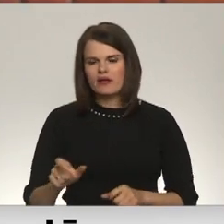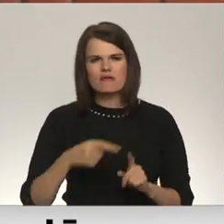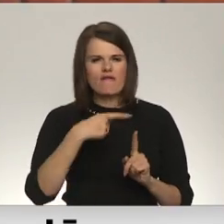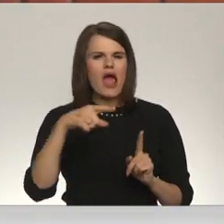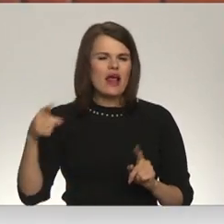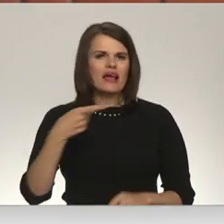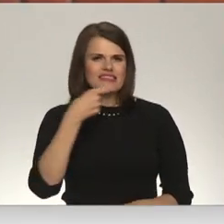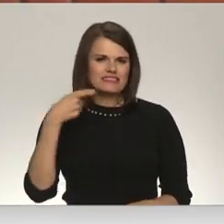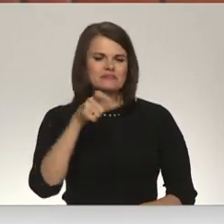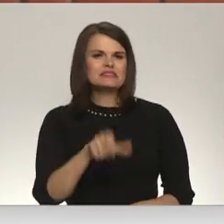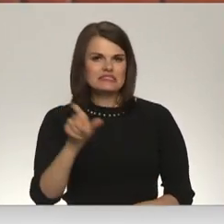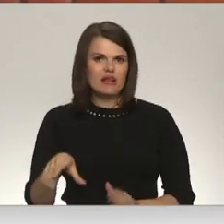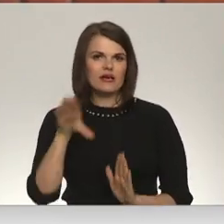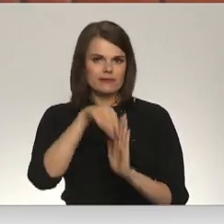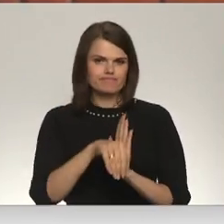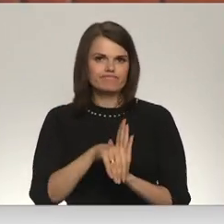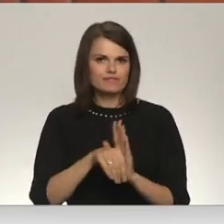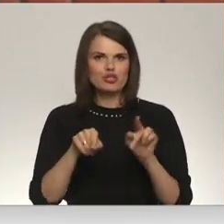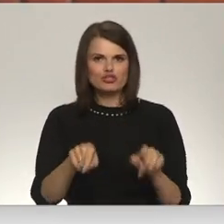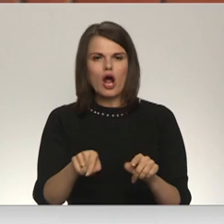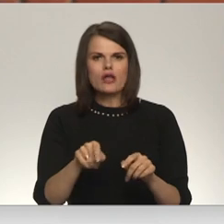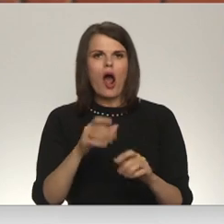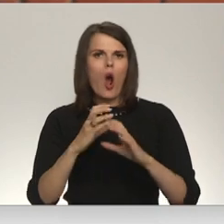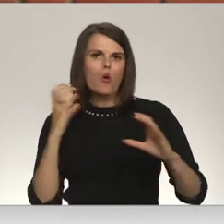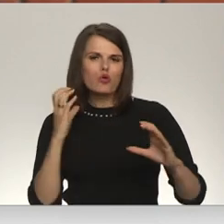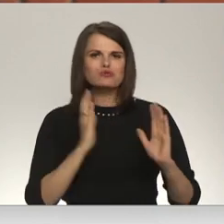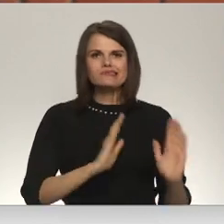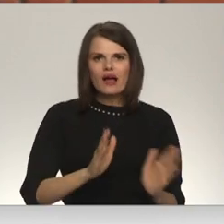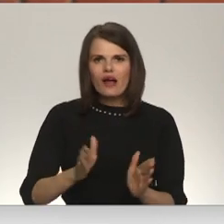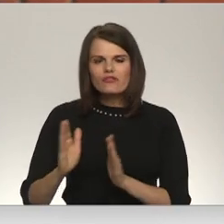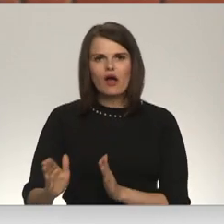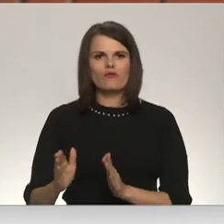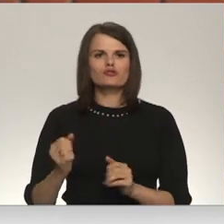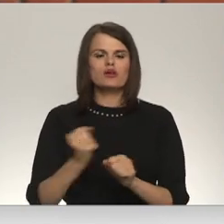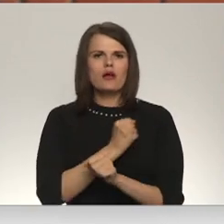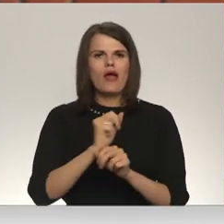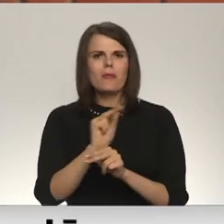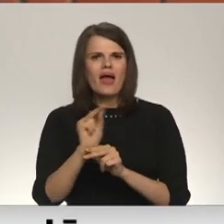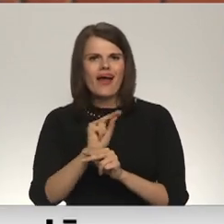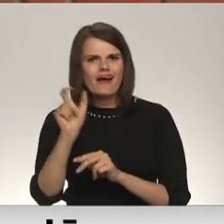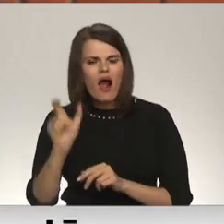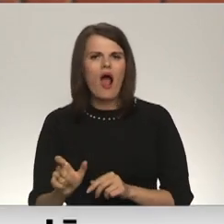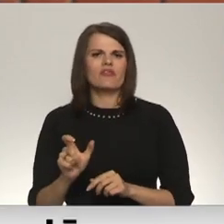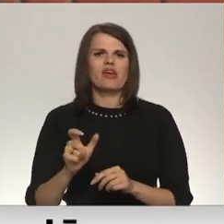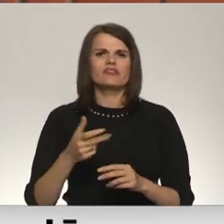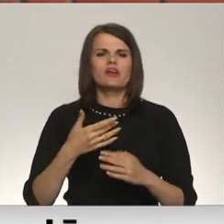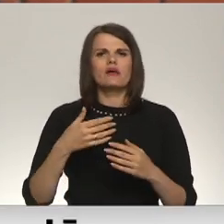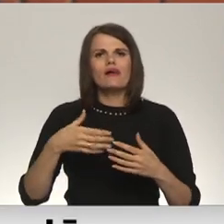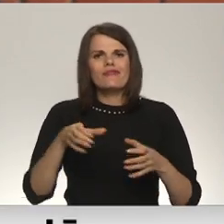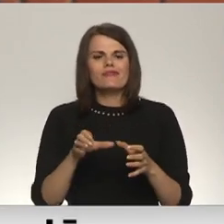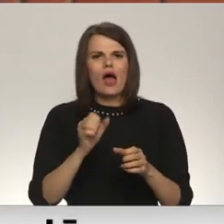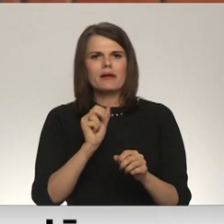cilvēki bija iesaistīti šajā autobusu sagatavošanā, gan autobusu mehāniķi, darbnīcu vadītāji,